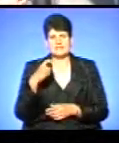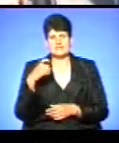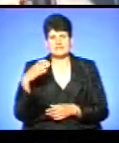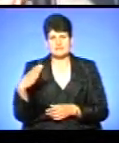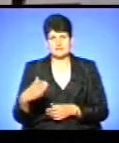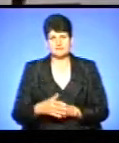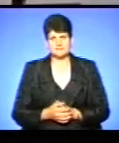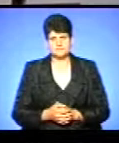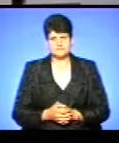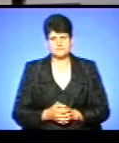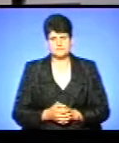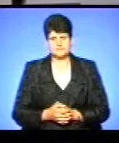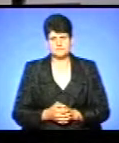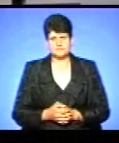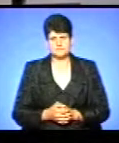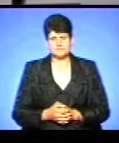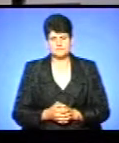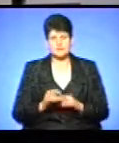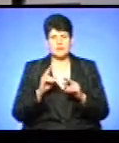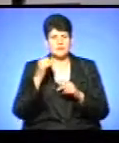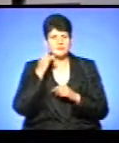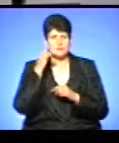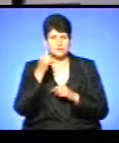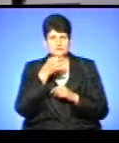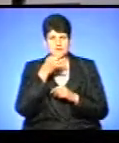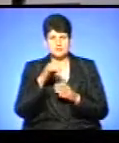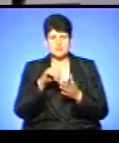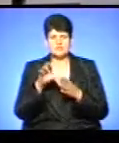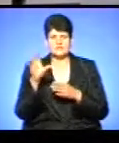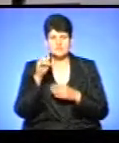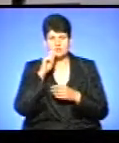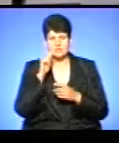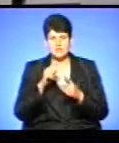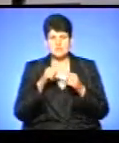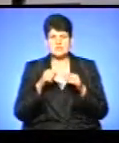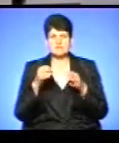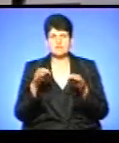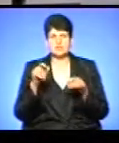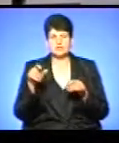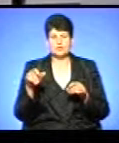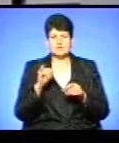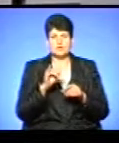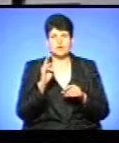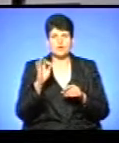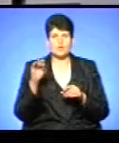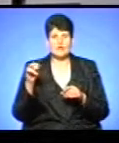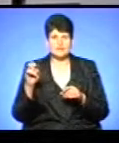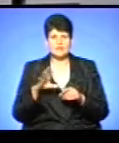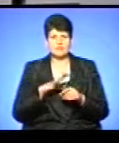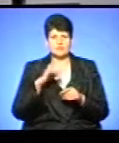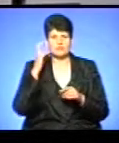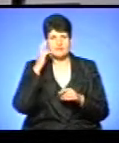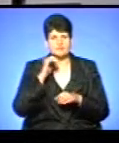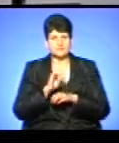новини. Як нам телефоном, повідомив член всеукраїнської організації «Вільні люди» Іван Кувалик, який був на пікеті у